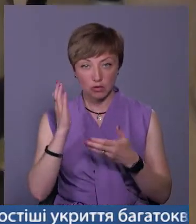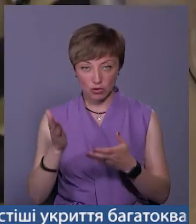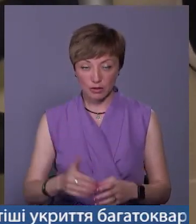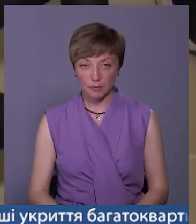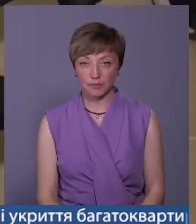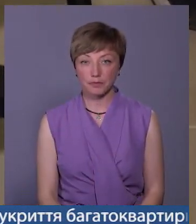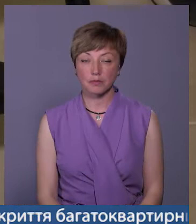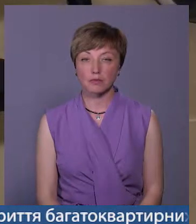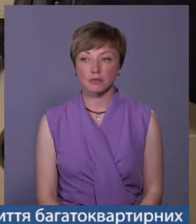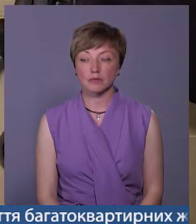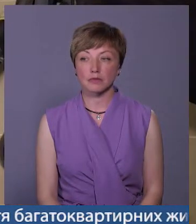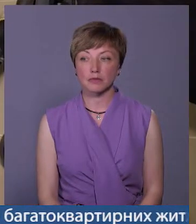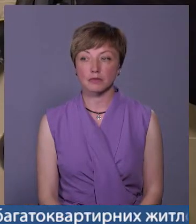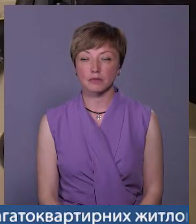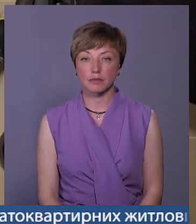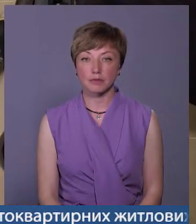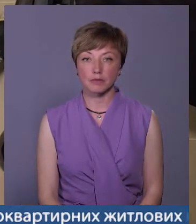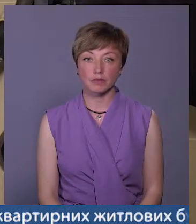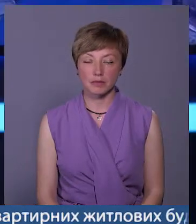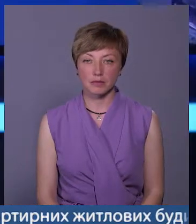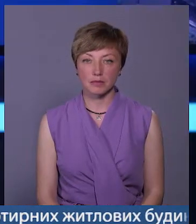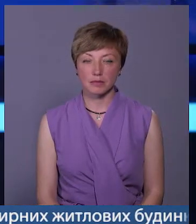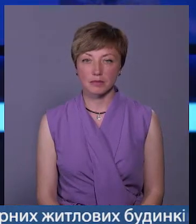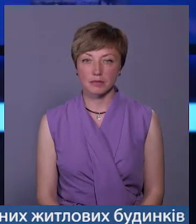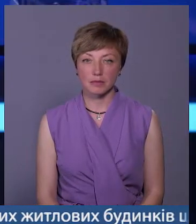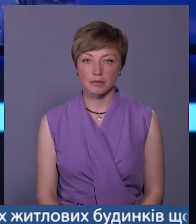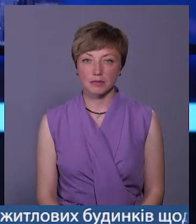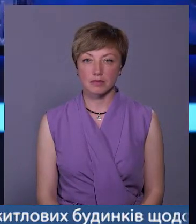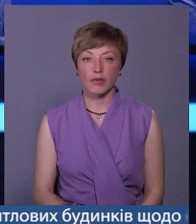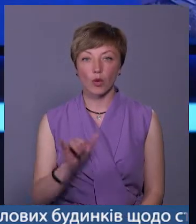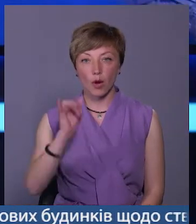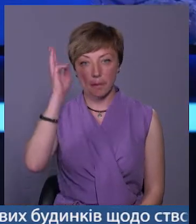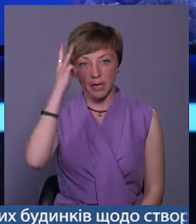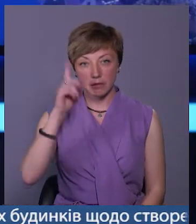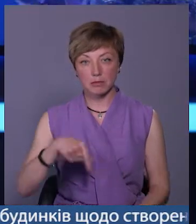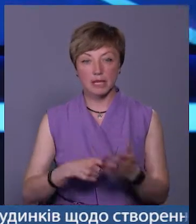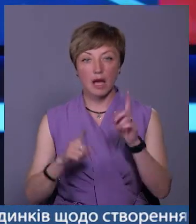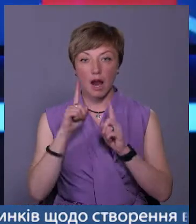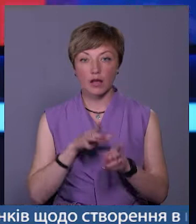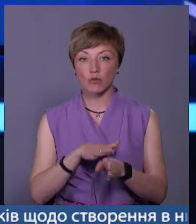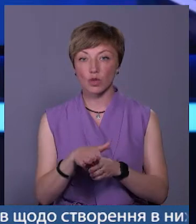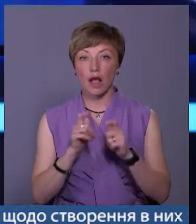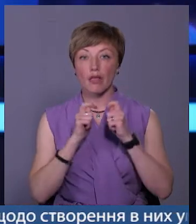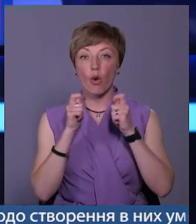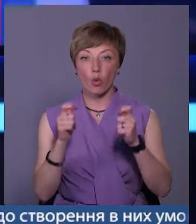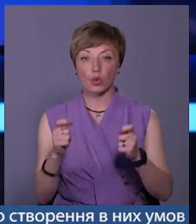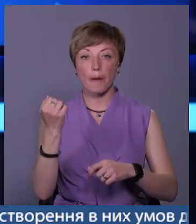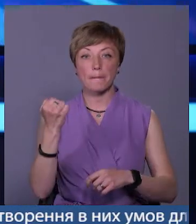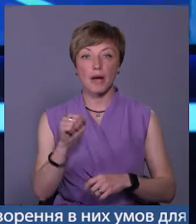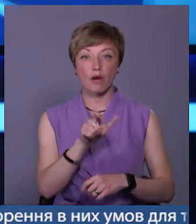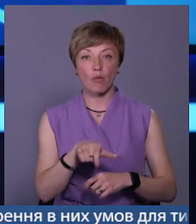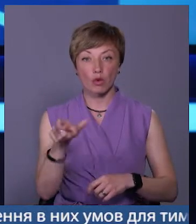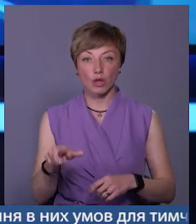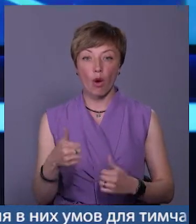Олександр Семенюк, Валерій Телеховський – Новини міста. У Хмельницькій міській раді відбулося нагородження переможців